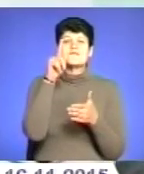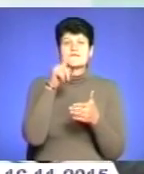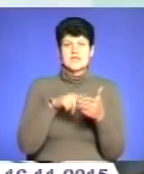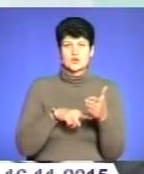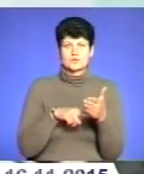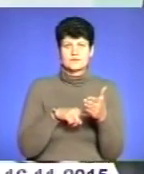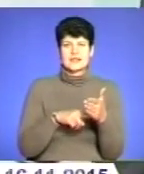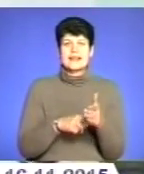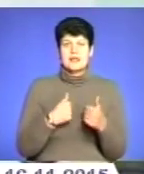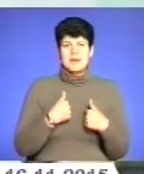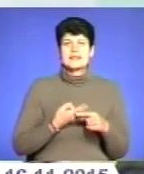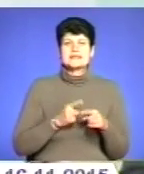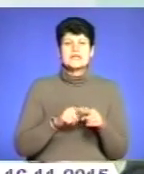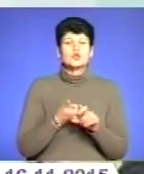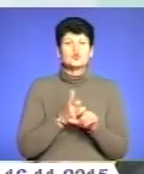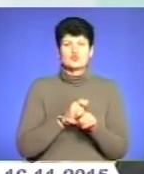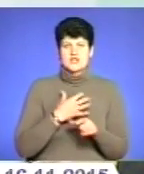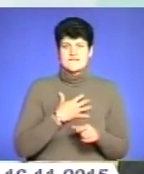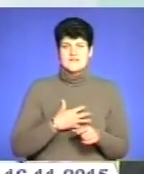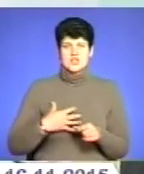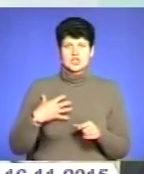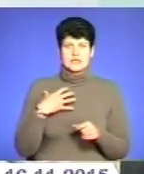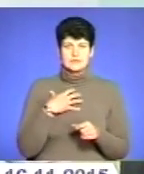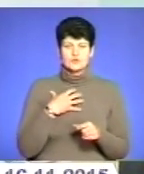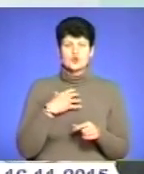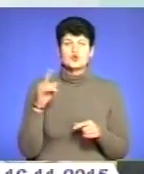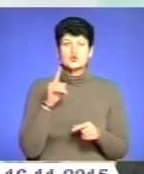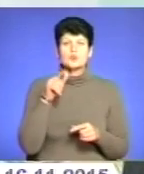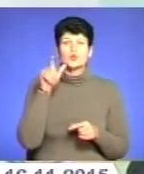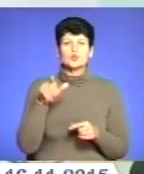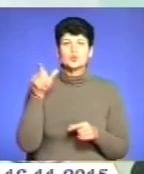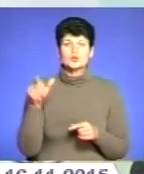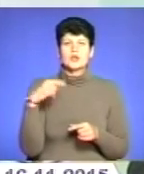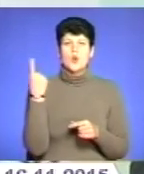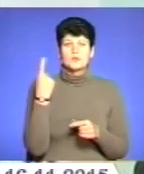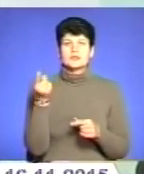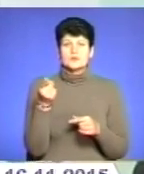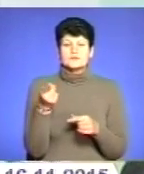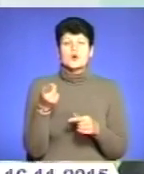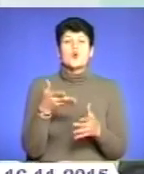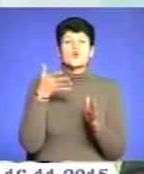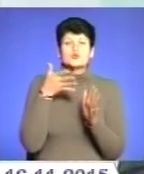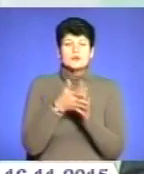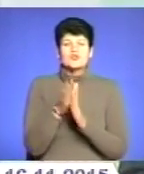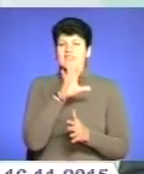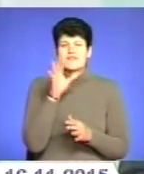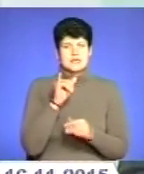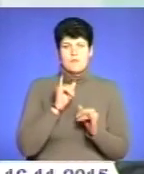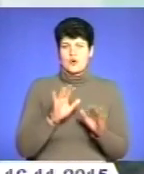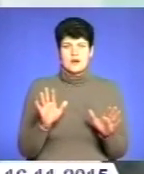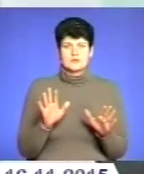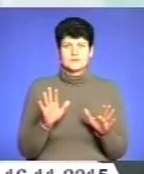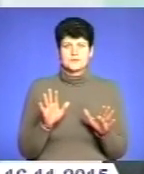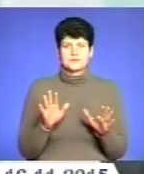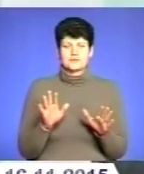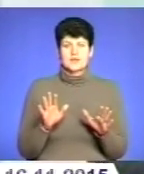Для мене це дуже важливо. Важливо, щоб люди в області тернопільській розуміли, що не все так погано. Знаєте,